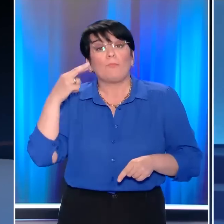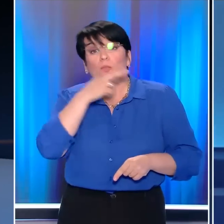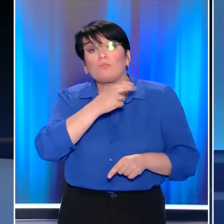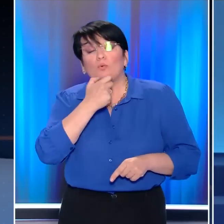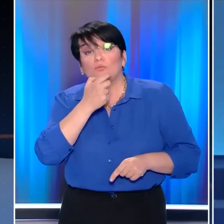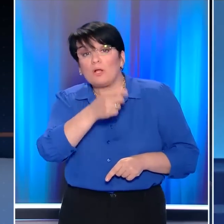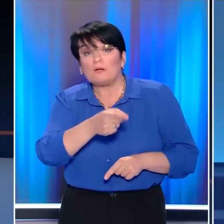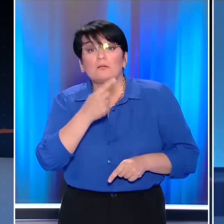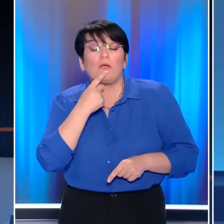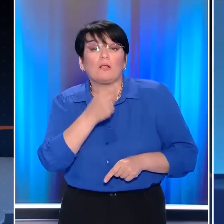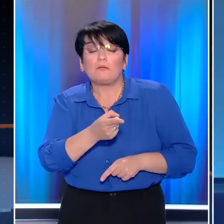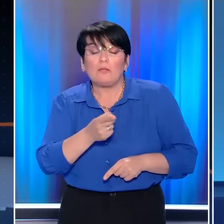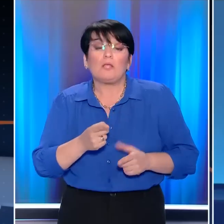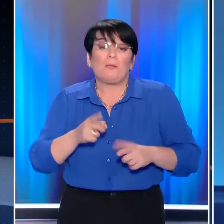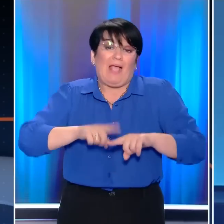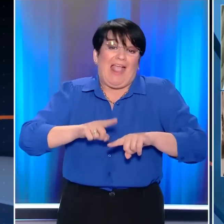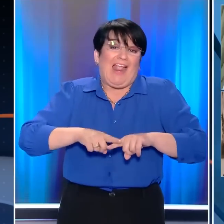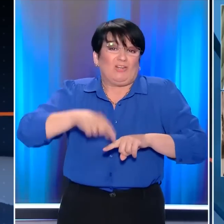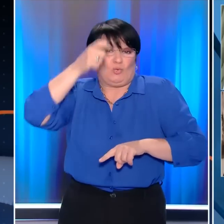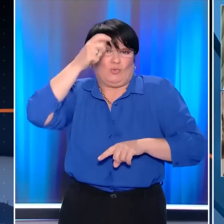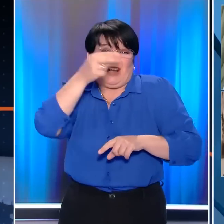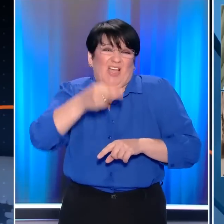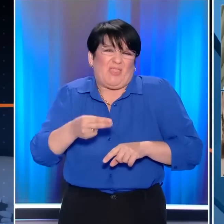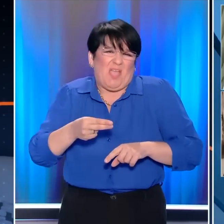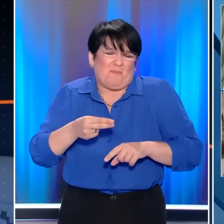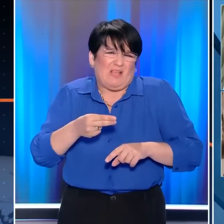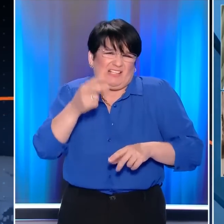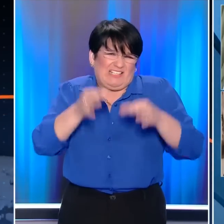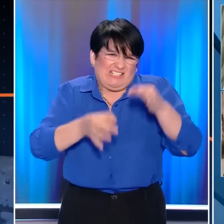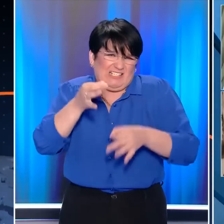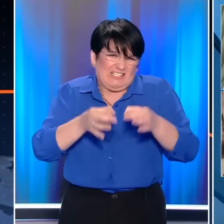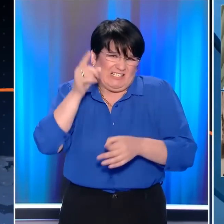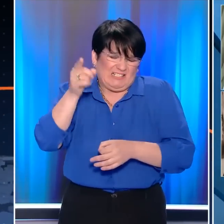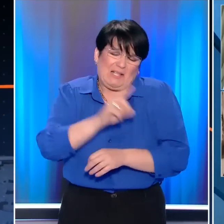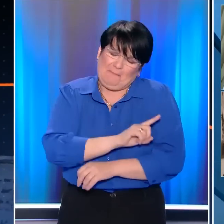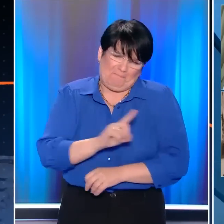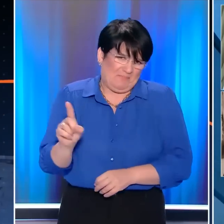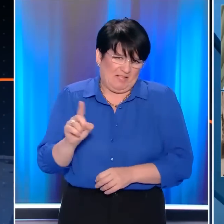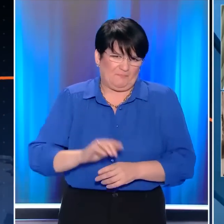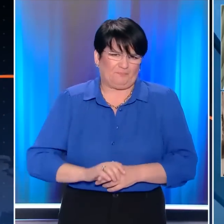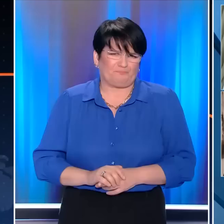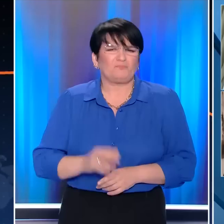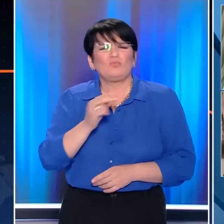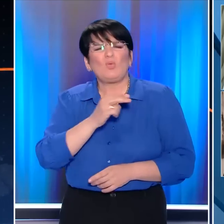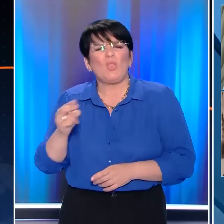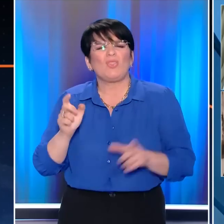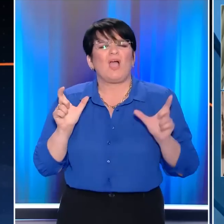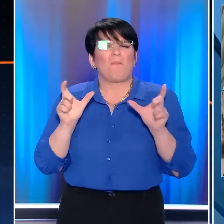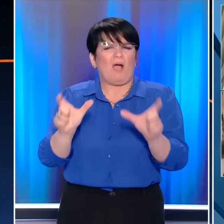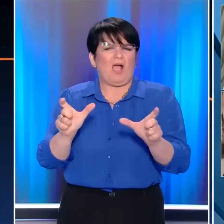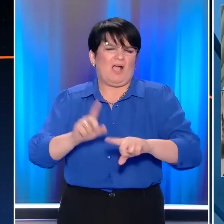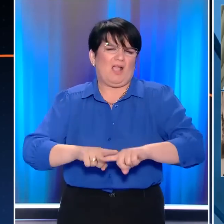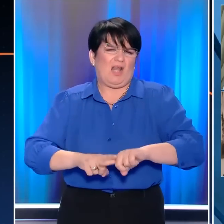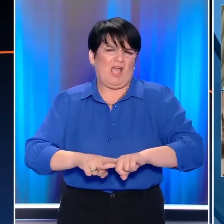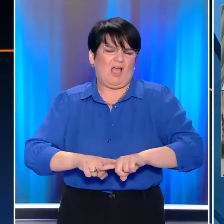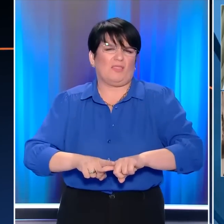Αθήνα και Άγγερα να μην κυριαρχήσουν τα ελληνοτουρκικά στη Σύνοδο. Εδώ πρέπει να πάμε να γίνει μια εξίσωση του αμυνόμενου, της Ελλάδος δηλαδή,